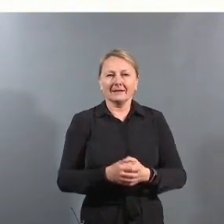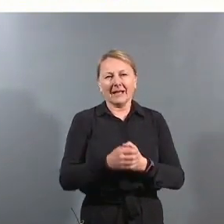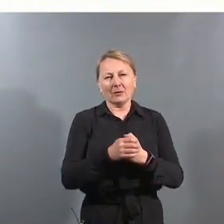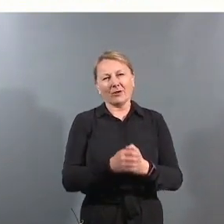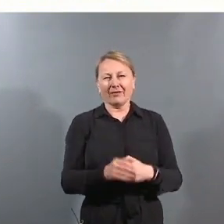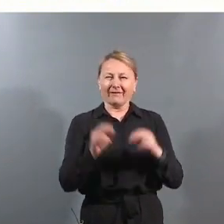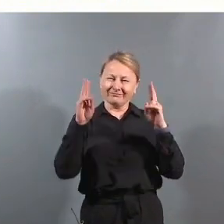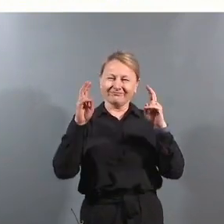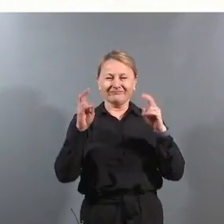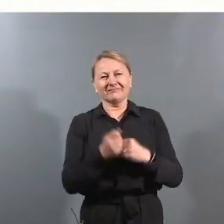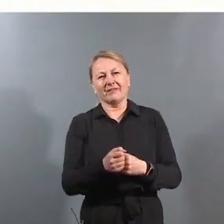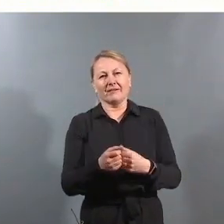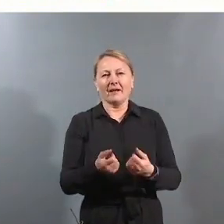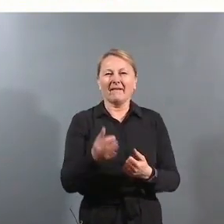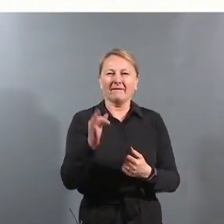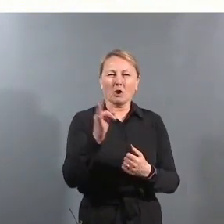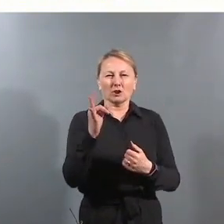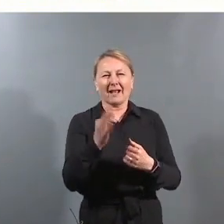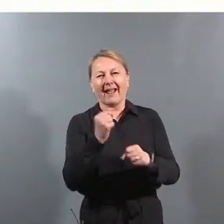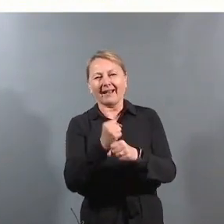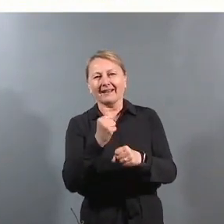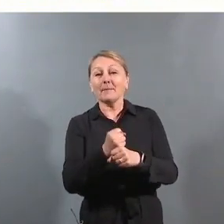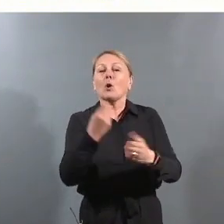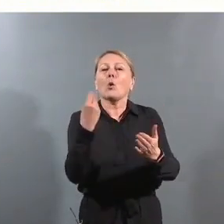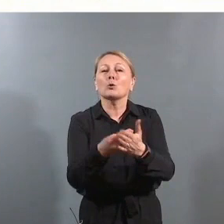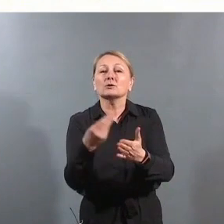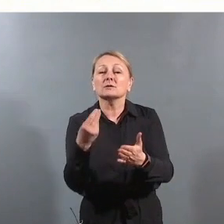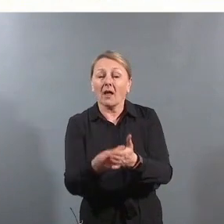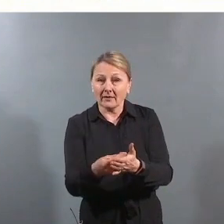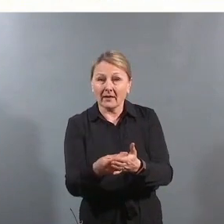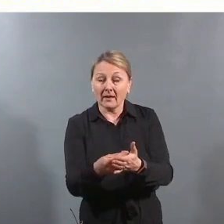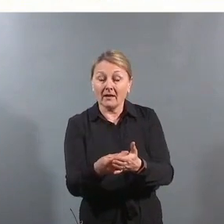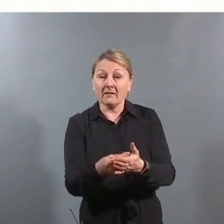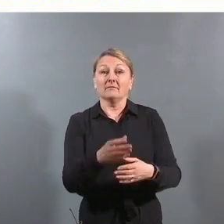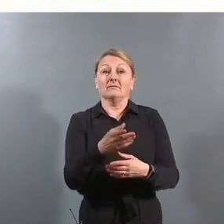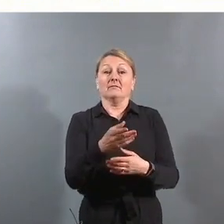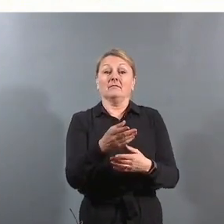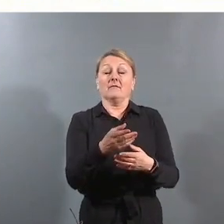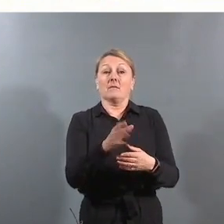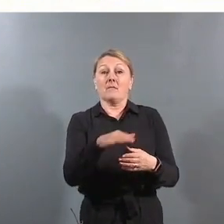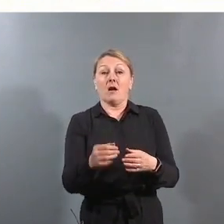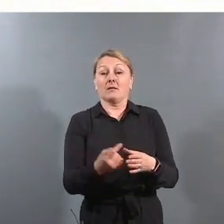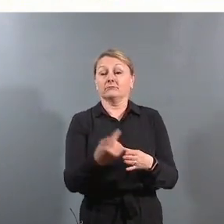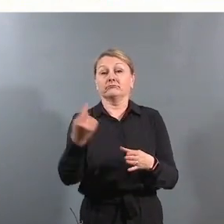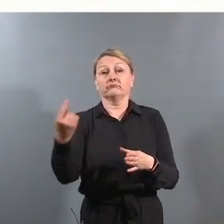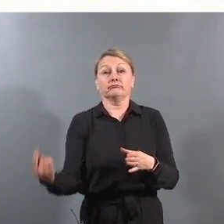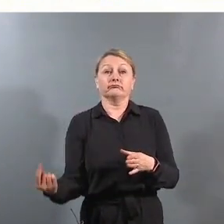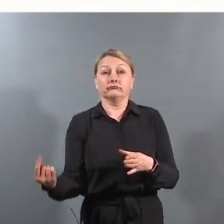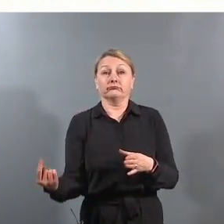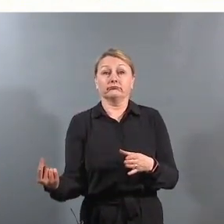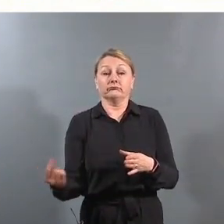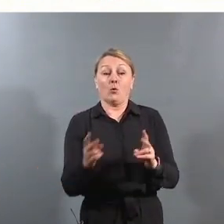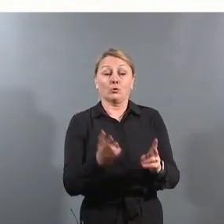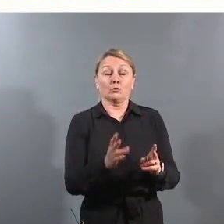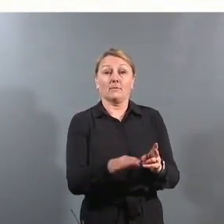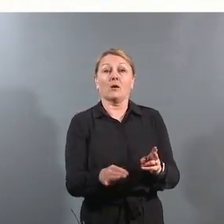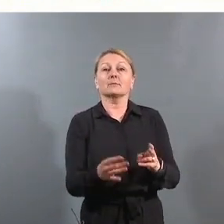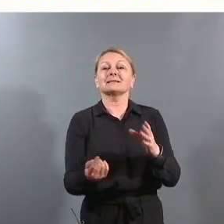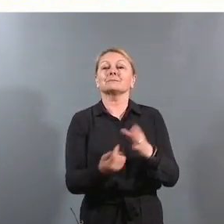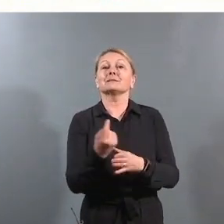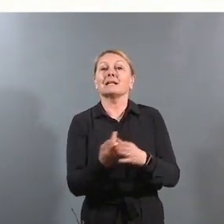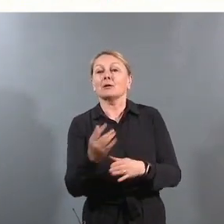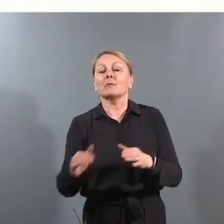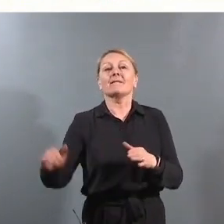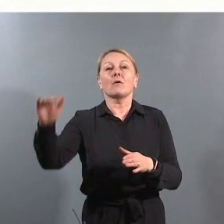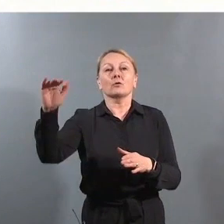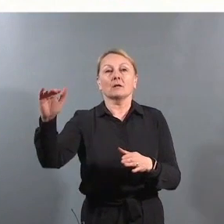men at kostnadene ved at barn faller ut, både når det er barn, men særlig når de blir